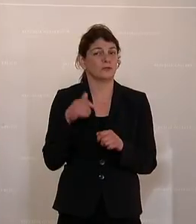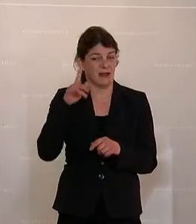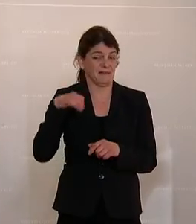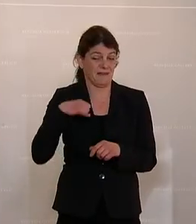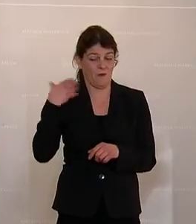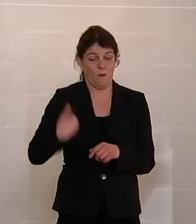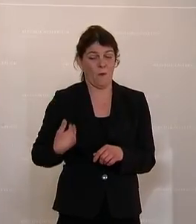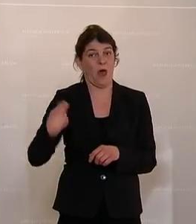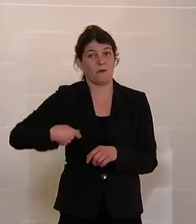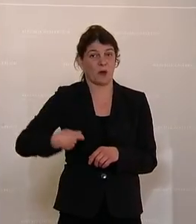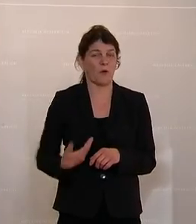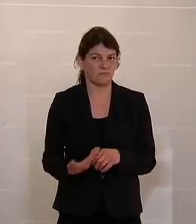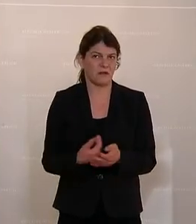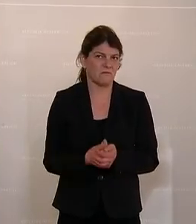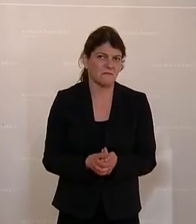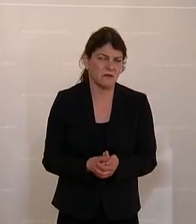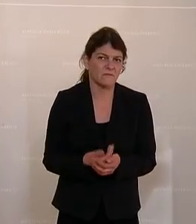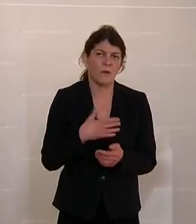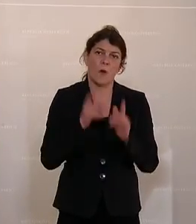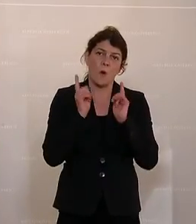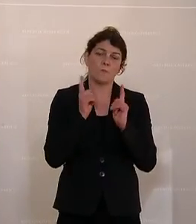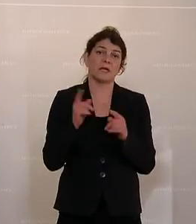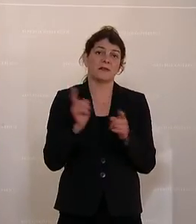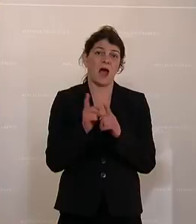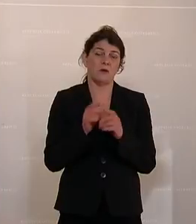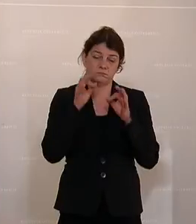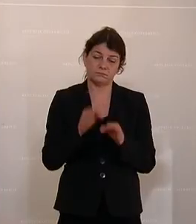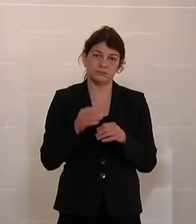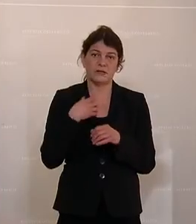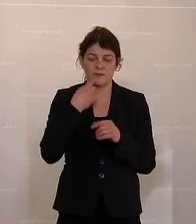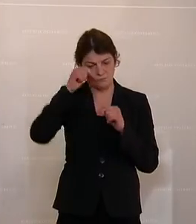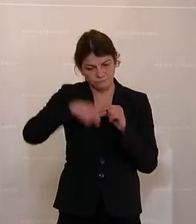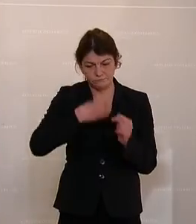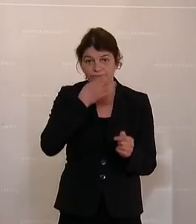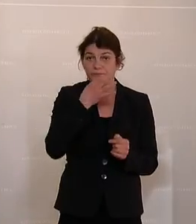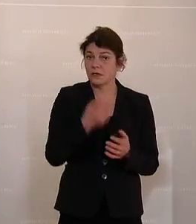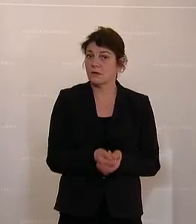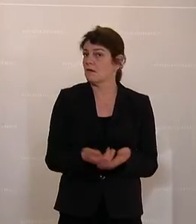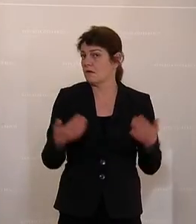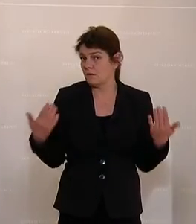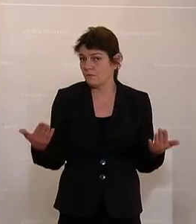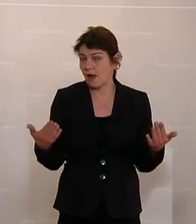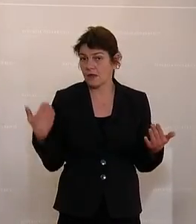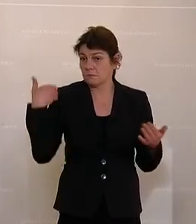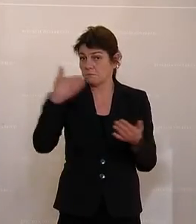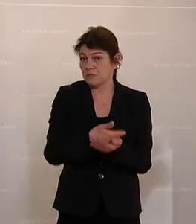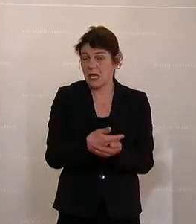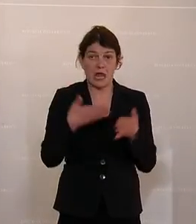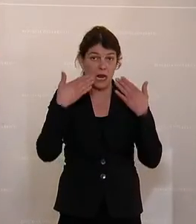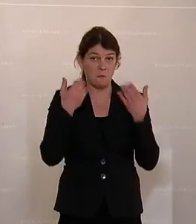Tiroler Abgeordneter unbedingt auch konkret darauf einzugehen, was hat die bisherige